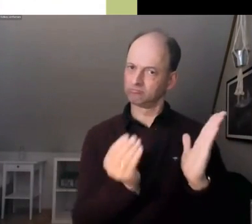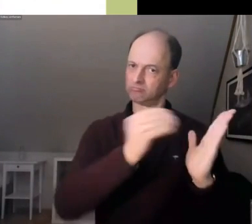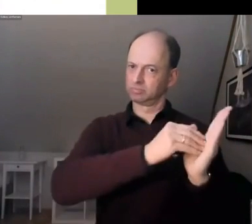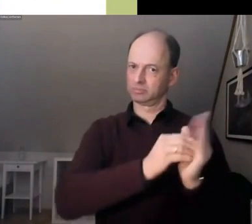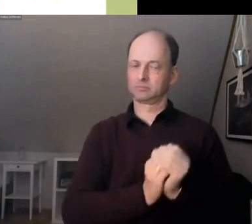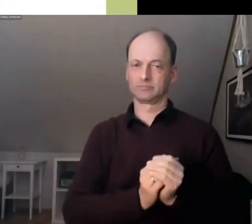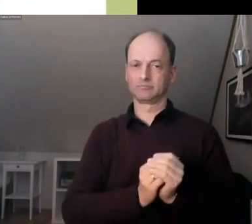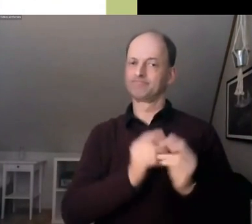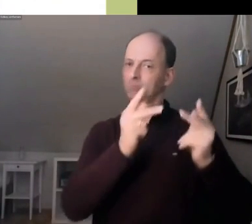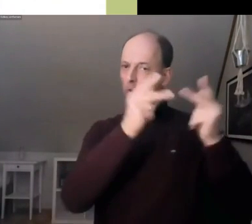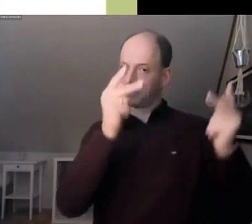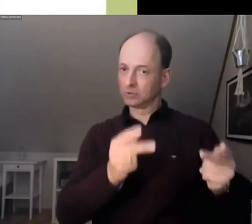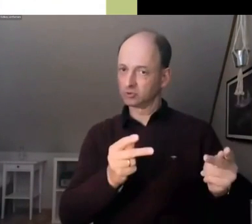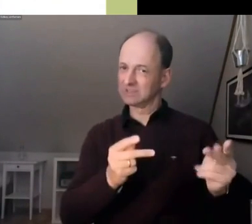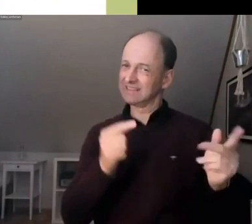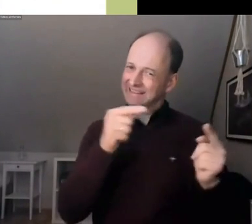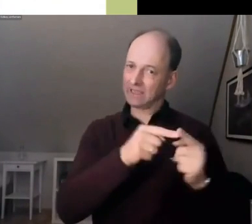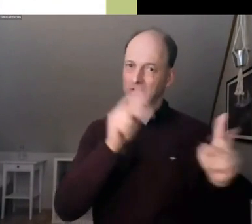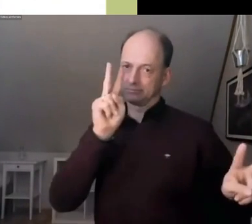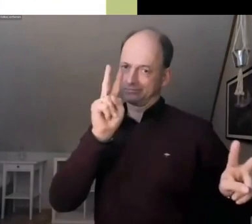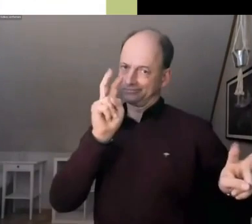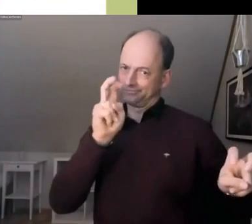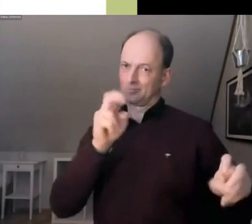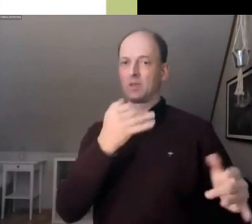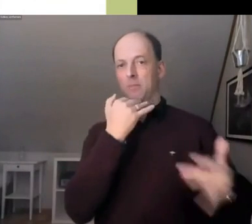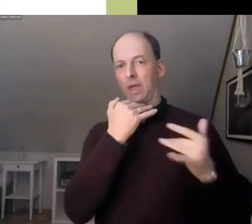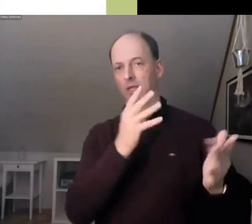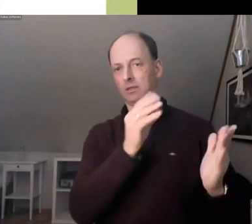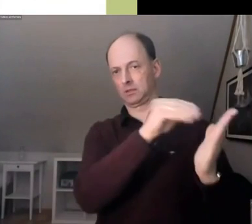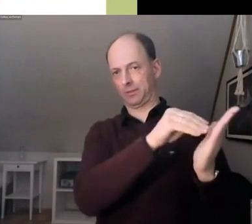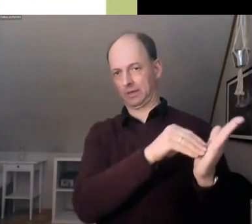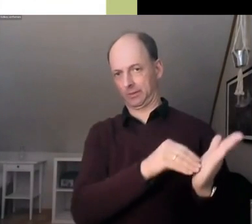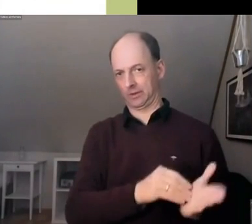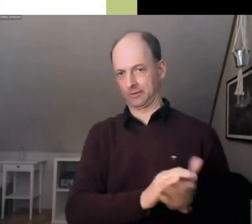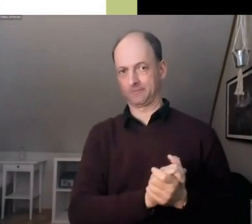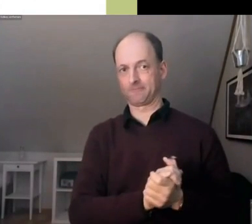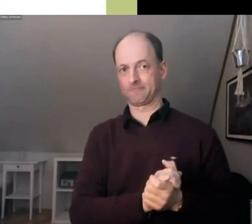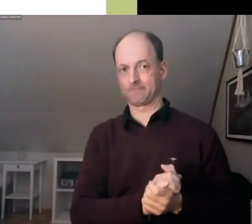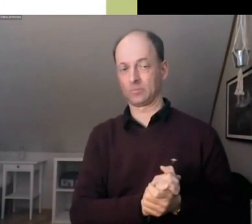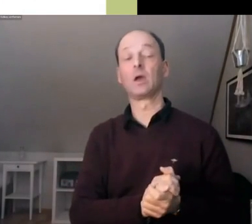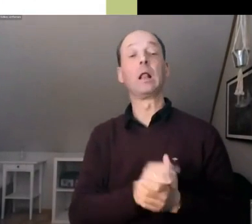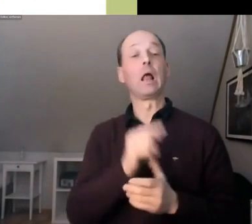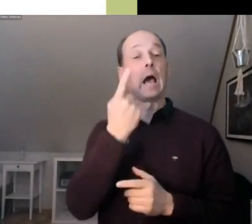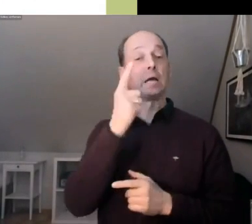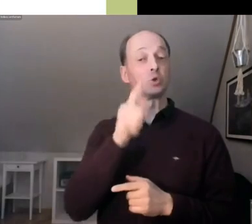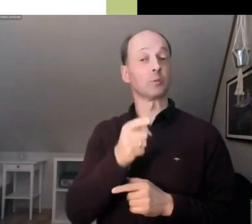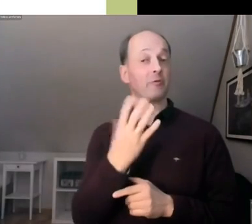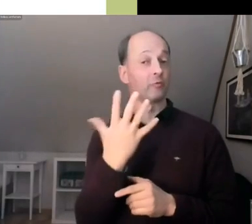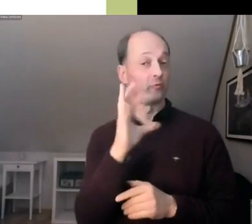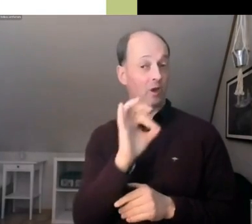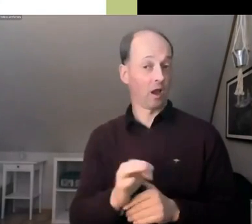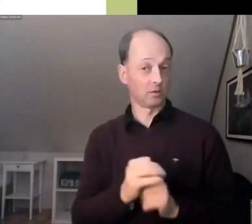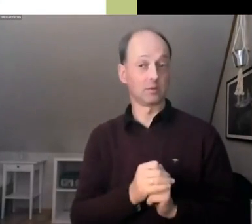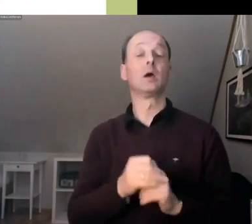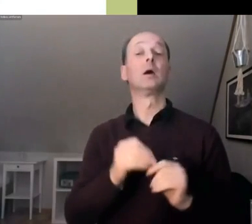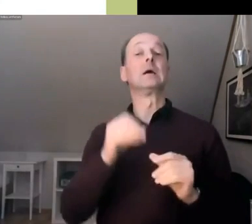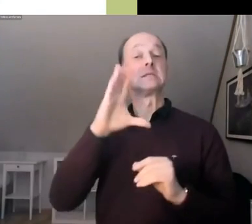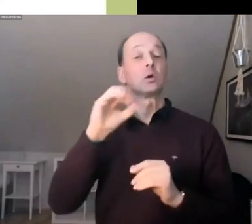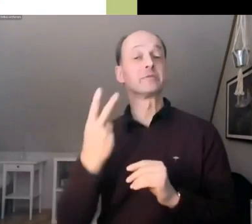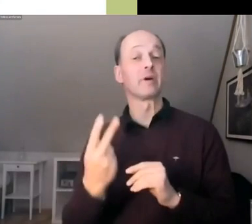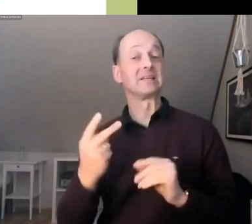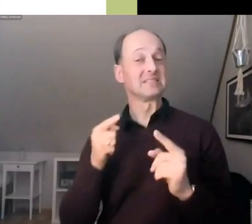auch direkt aus dem Bericht. Das 1,5-Grad-Ziel und CO2-Neutralität bis 2035